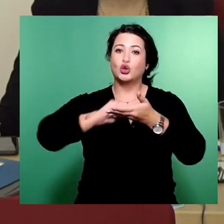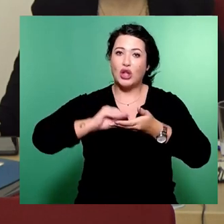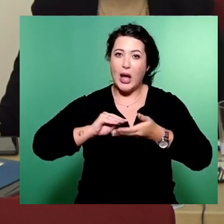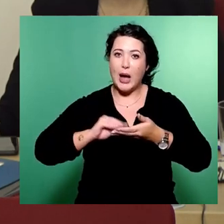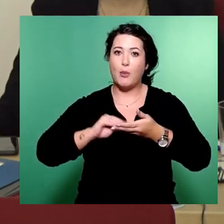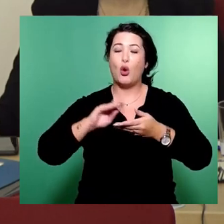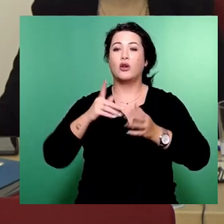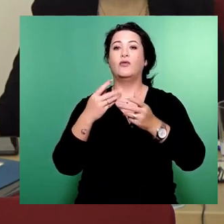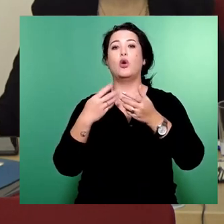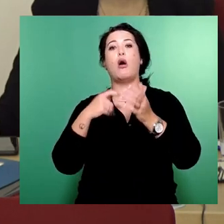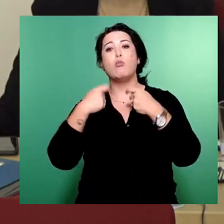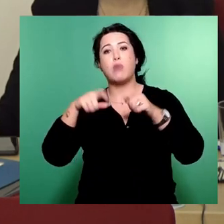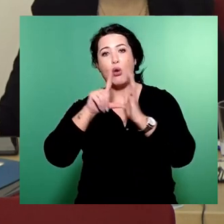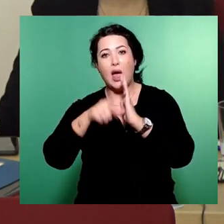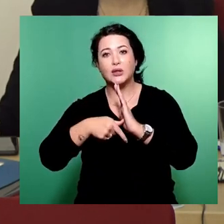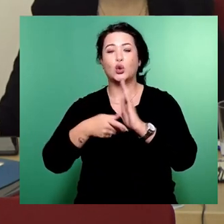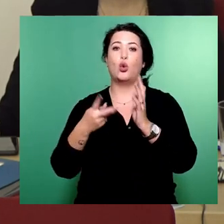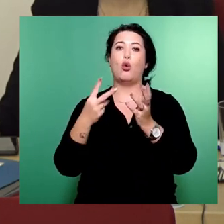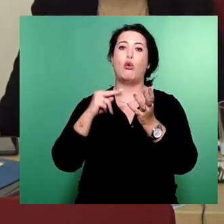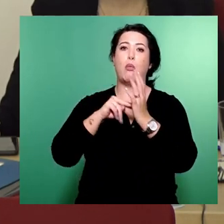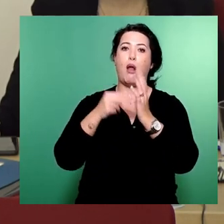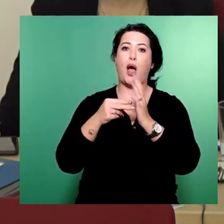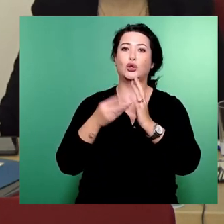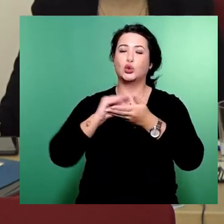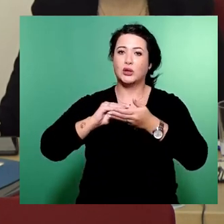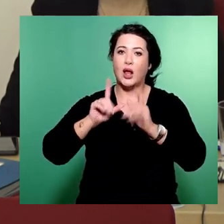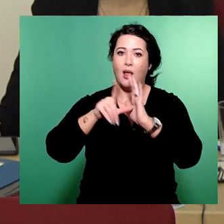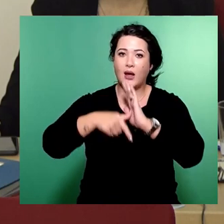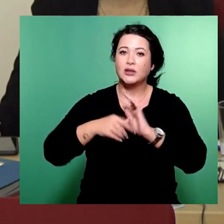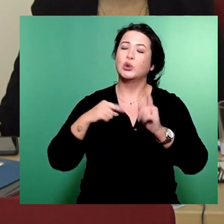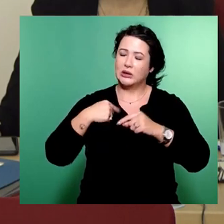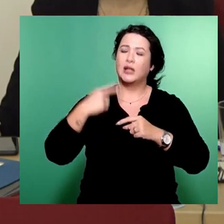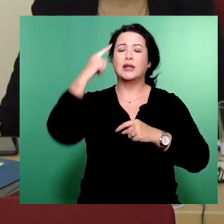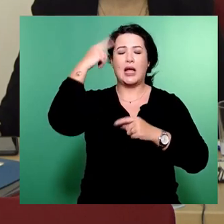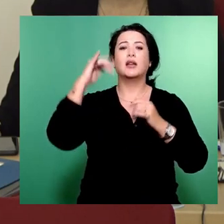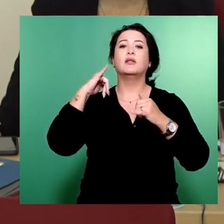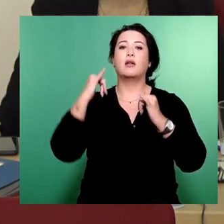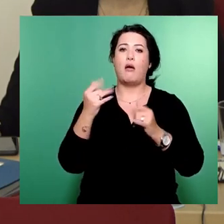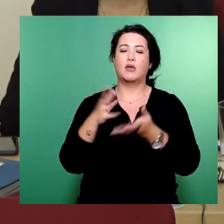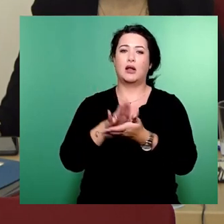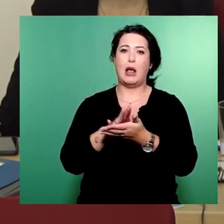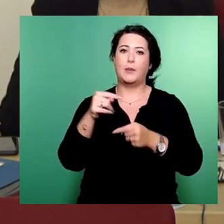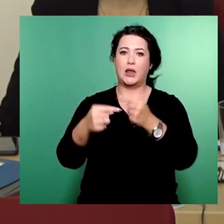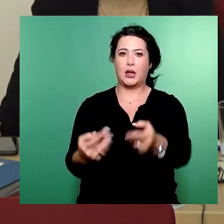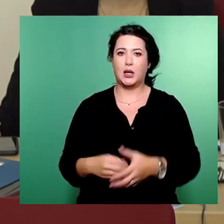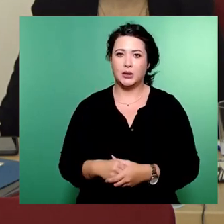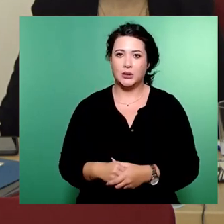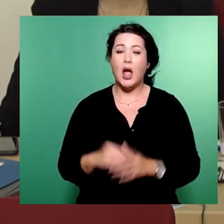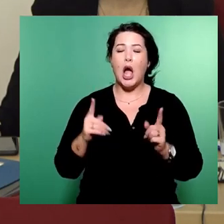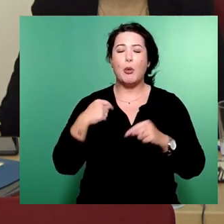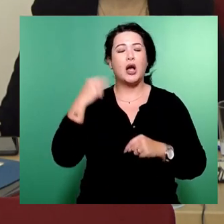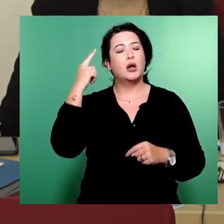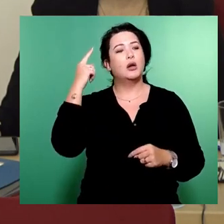weiteren Planungsleistungen zunächst erstmal sich anschließt. Wir rechnen damit, dass von sozusagen Startpunkt